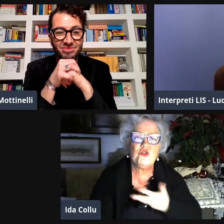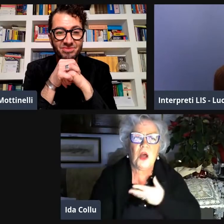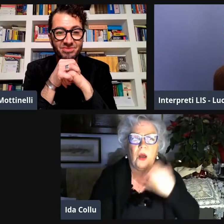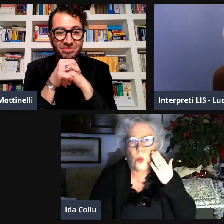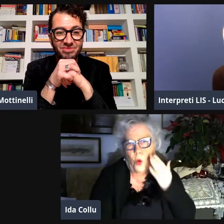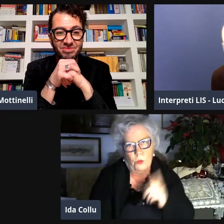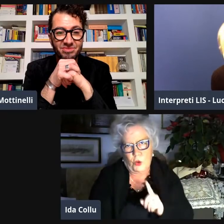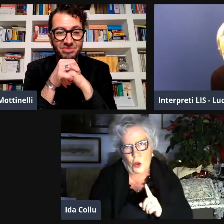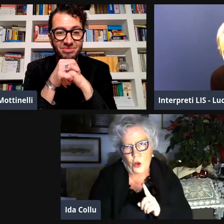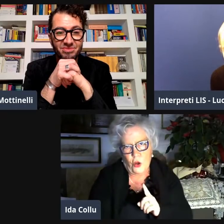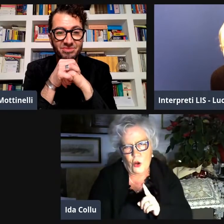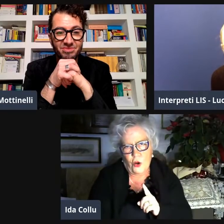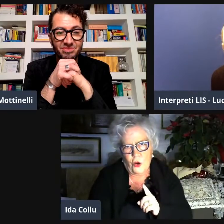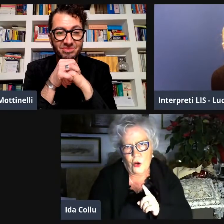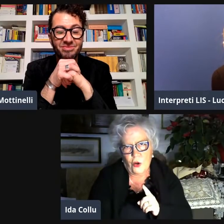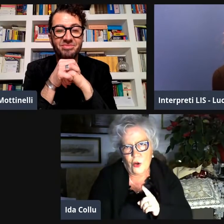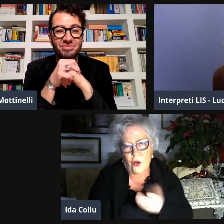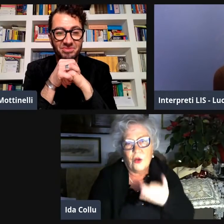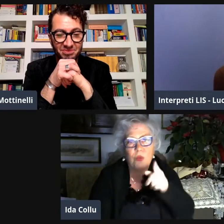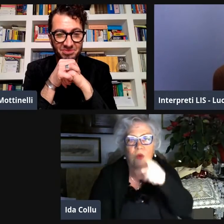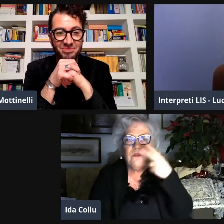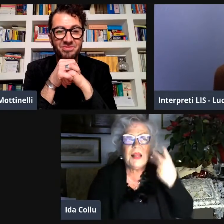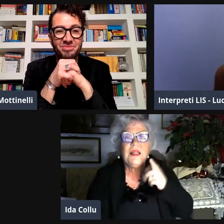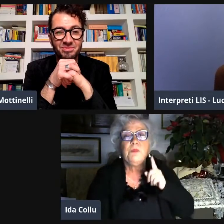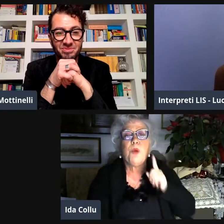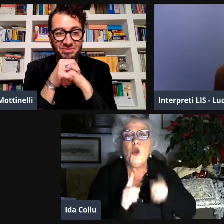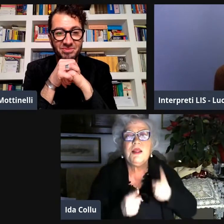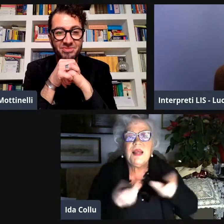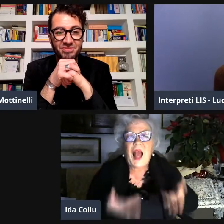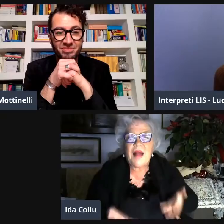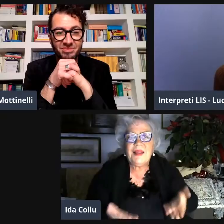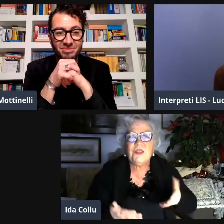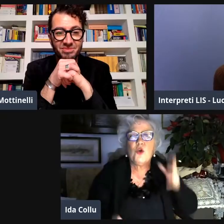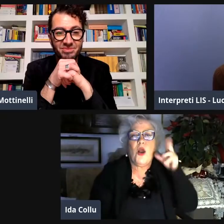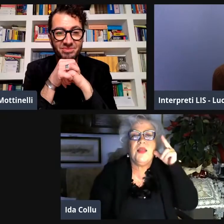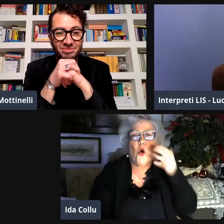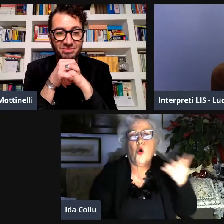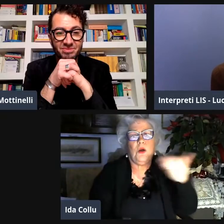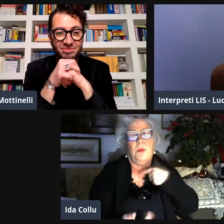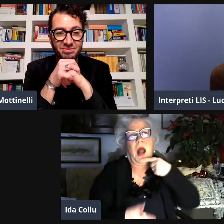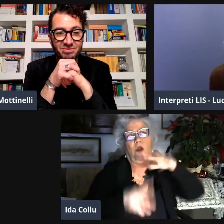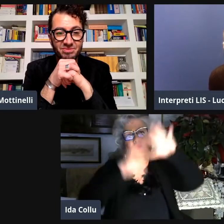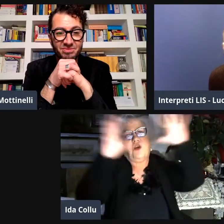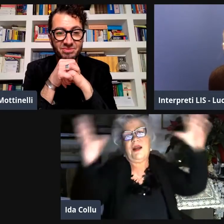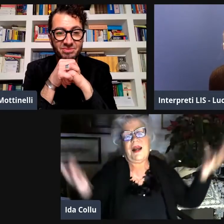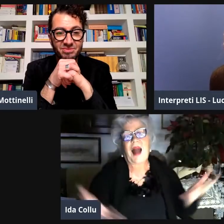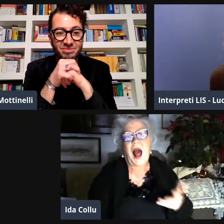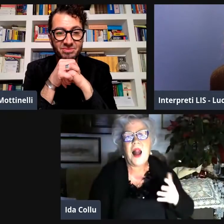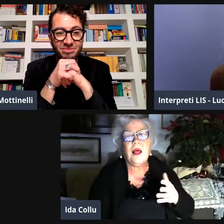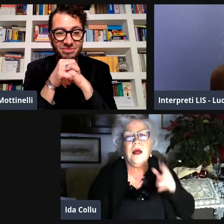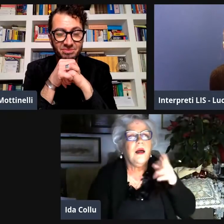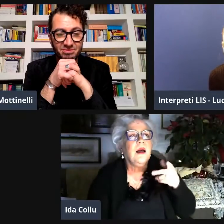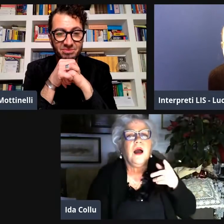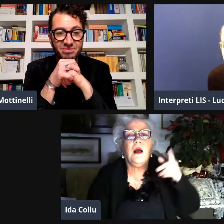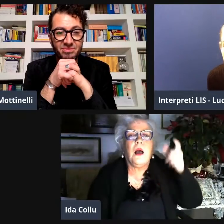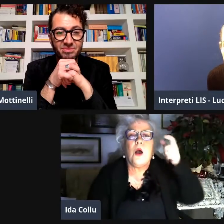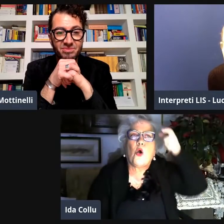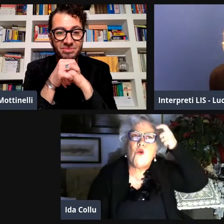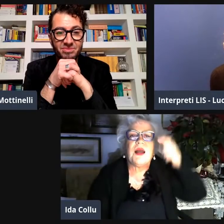senso diciamo di pazienza che noi abbiamo che agli uomini talvolta manca lo si vede anche attualmente in politica